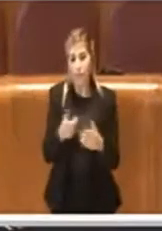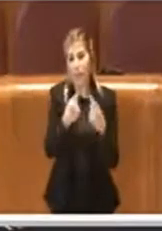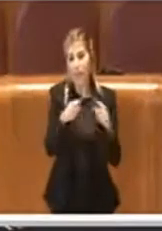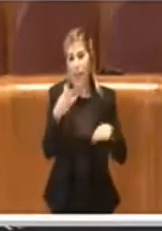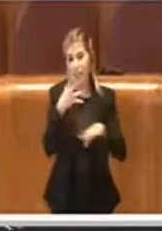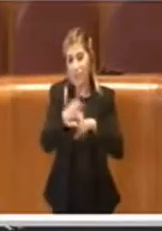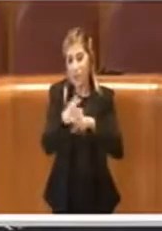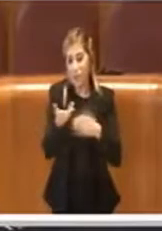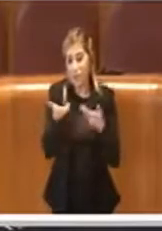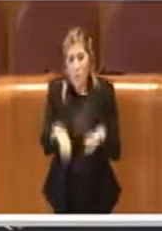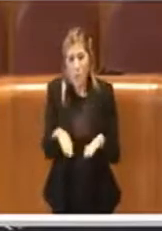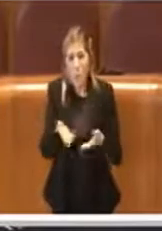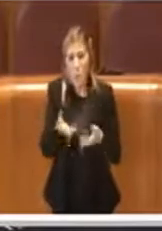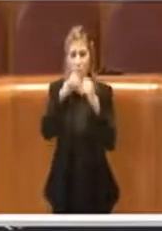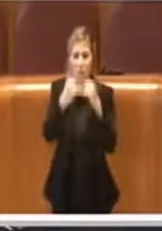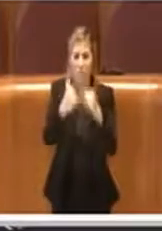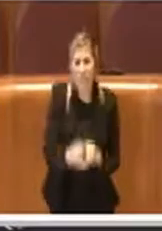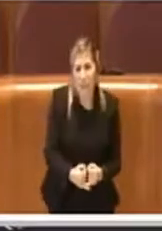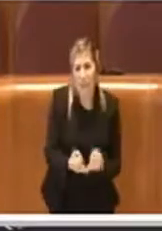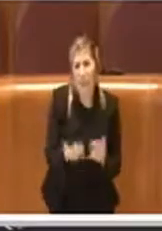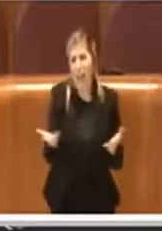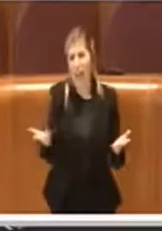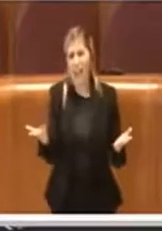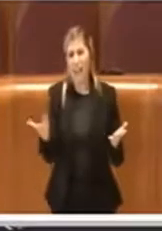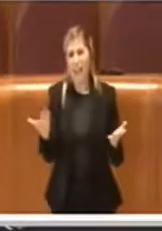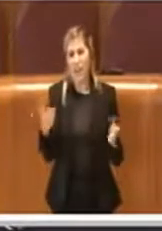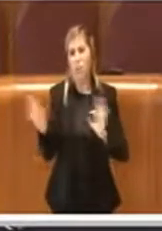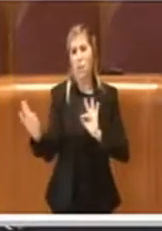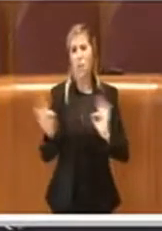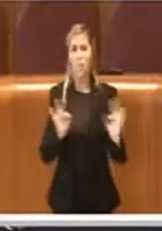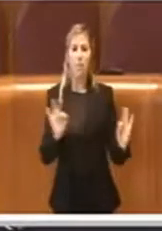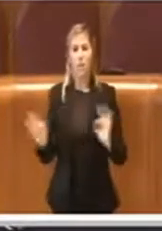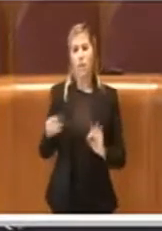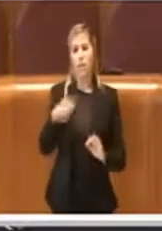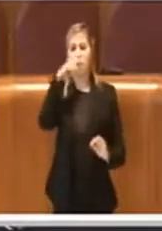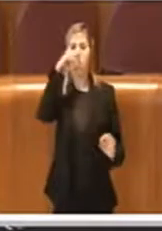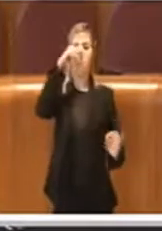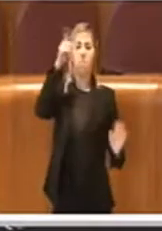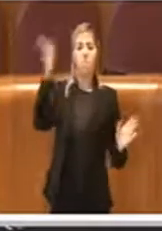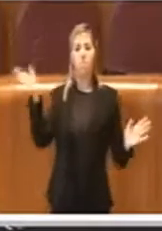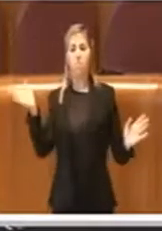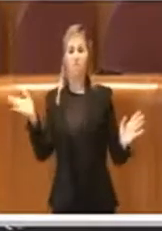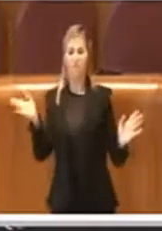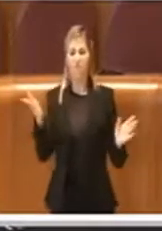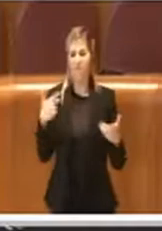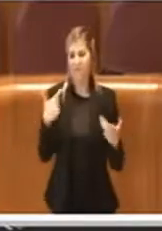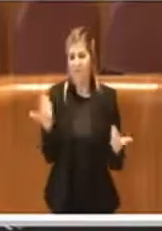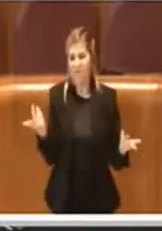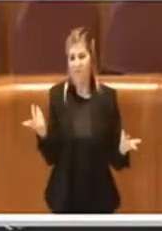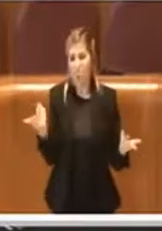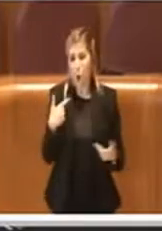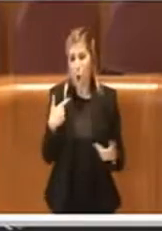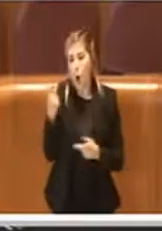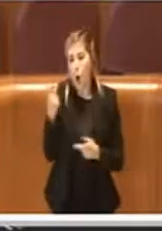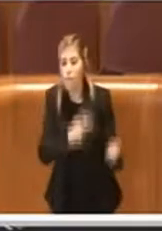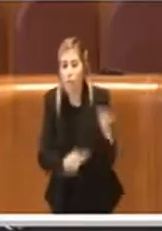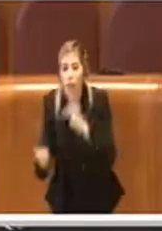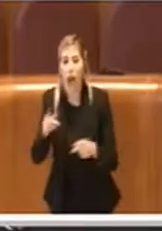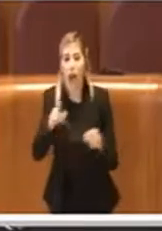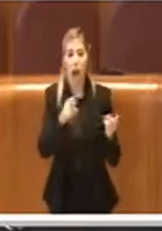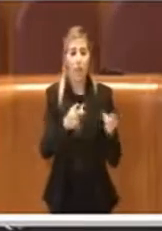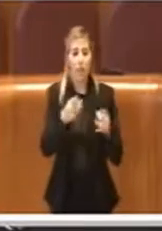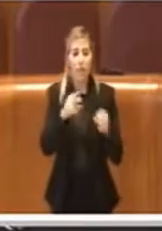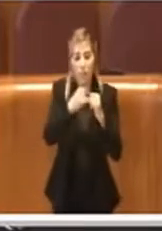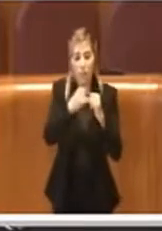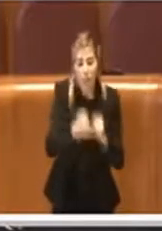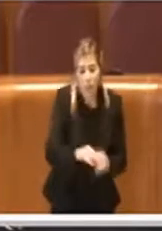Quindi ora andare a fare il perfettino, il professorino della situazione andando a cercare una virgola